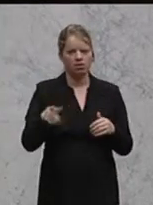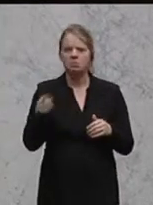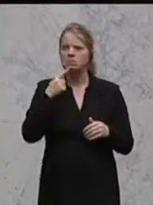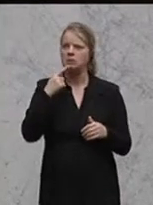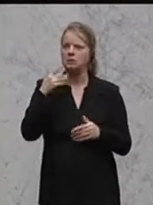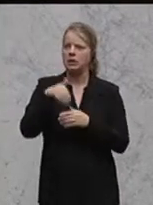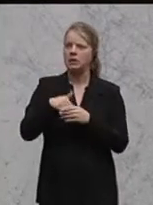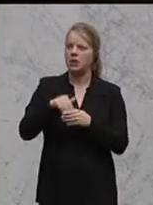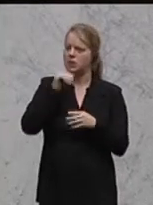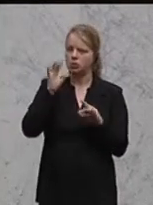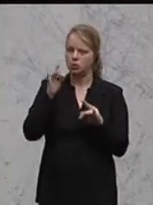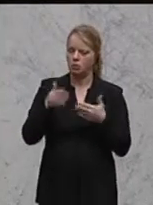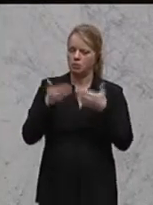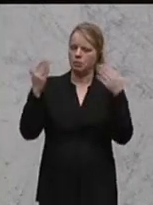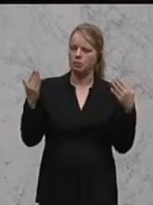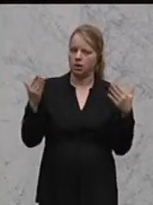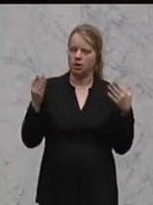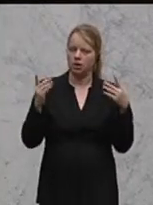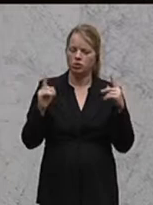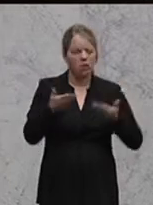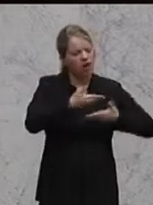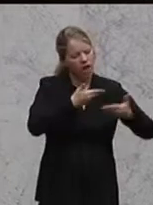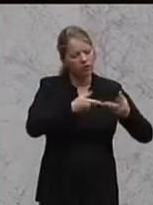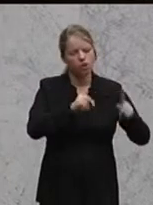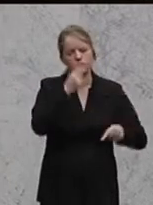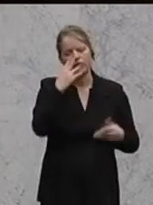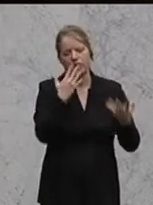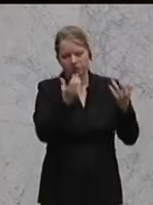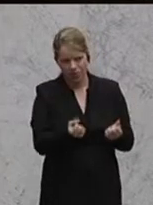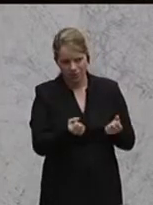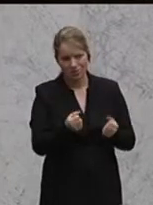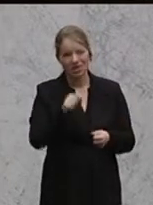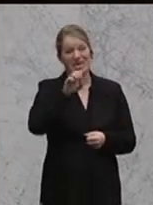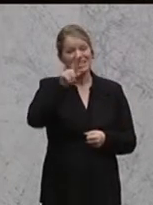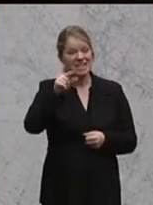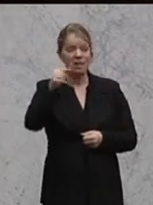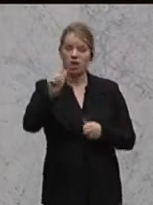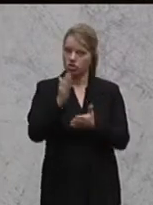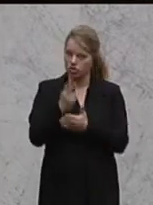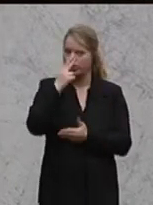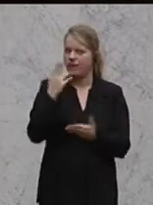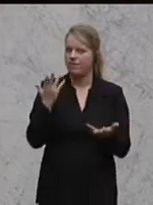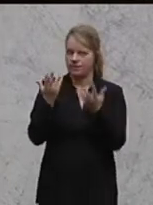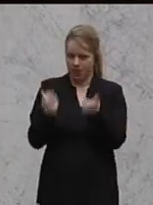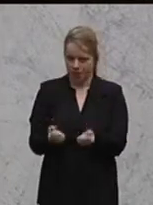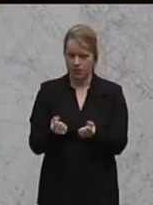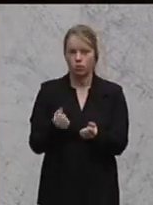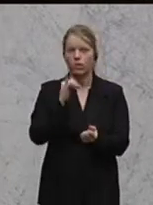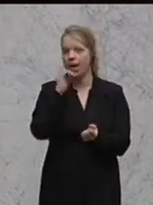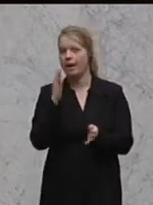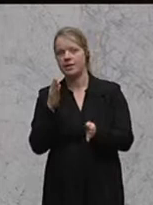zu tun. Sollen Sie mal verhandeln, schauen wir, was rauskommt. Nein, bei Zeta haben wir gesehen, was rauskommt. Und bei Zeta haben wir auch gesehen, wo die Reise hingehen soll.